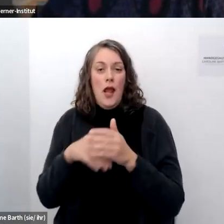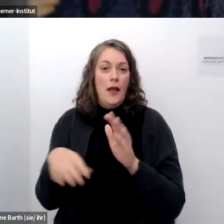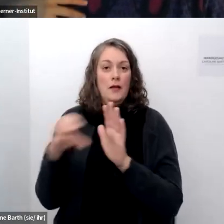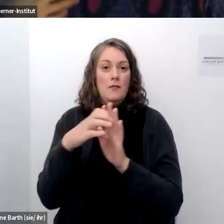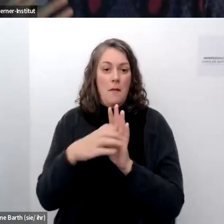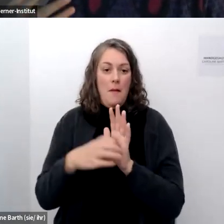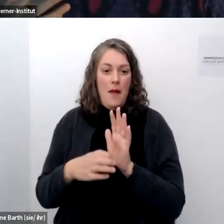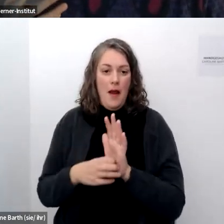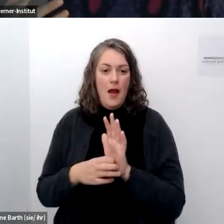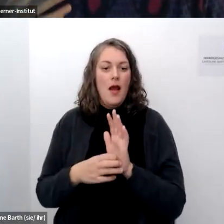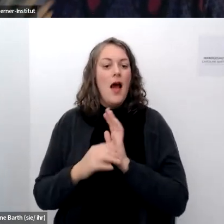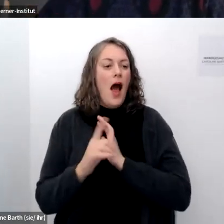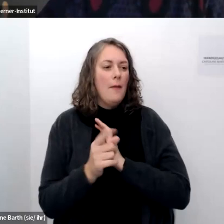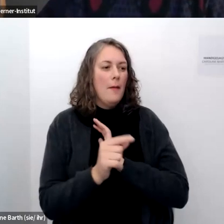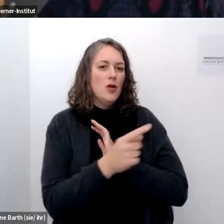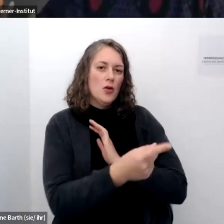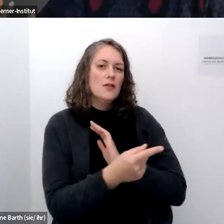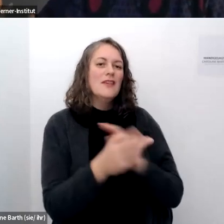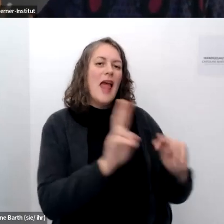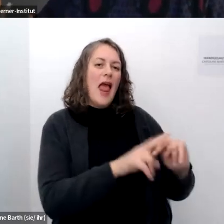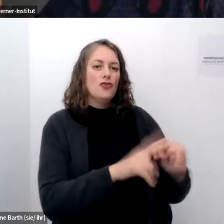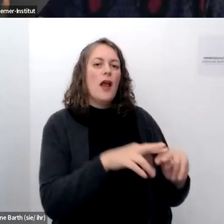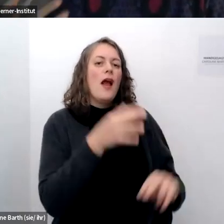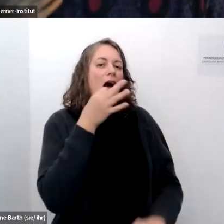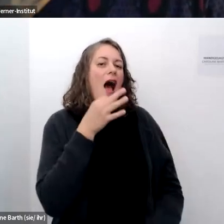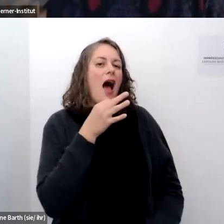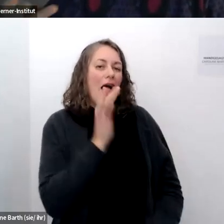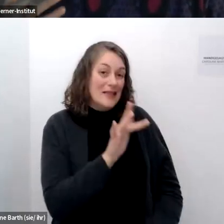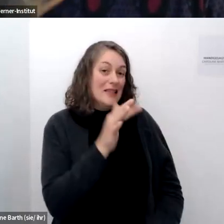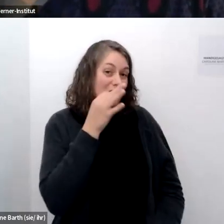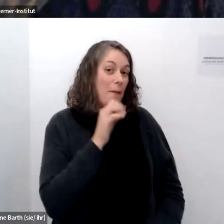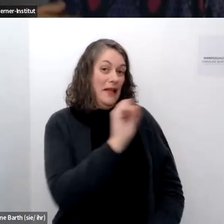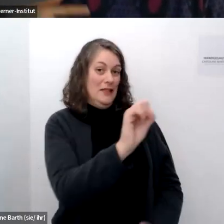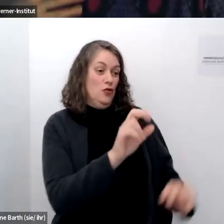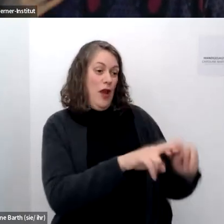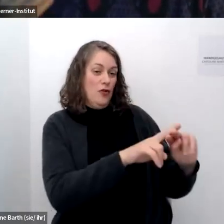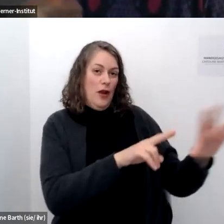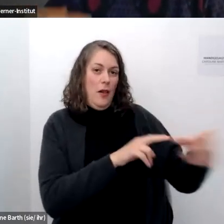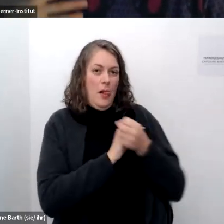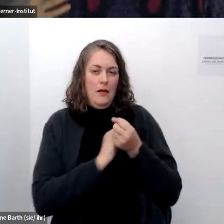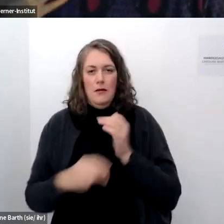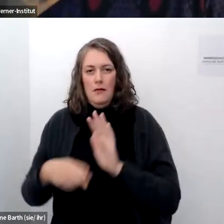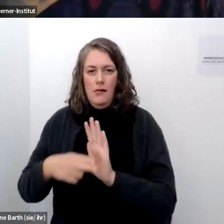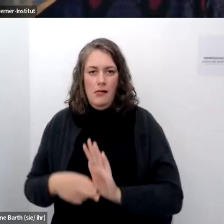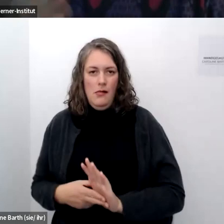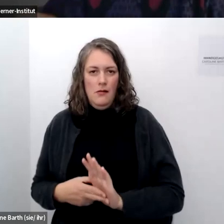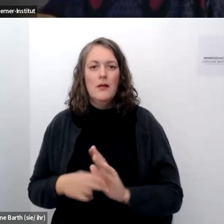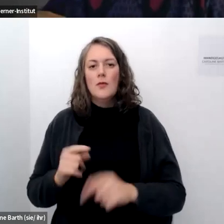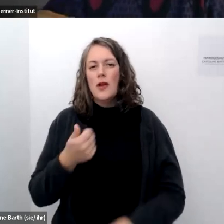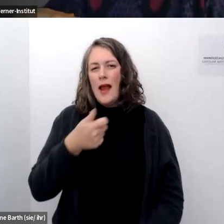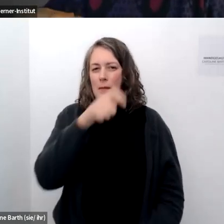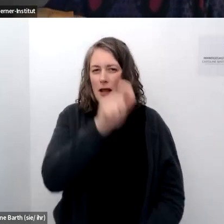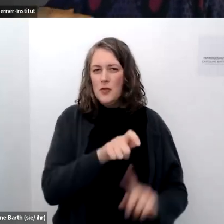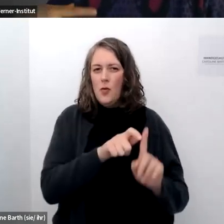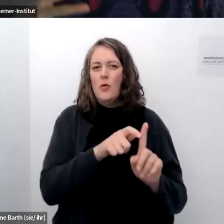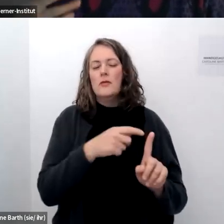eher antifeministischen hashtags dazu dass wenn quasi eine person explizit etwas